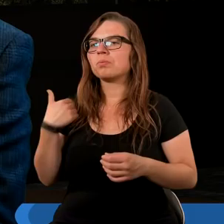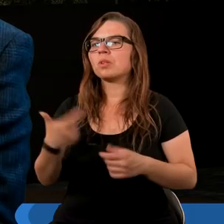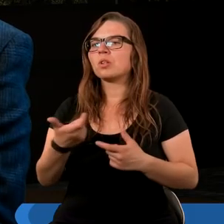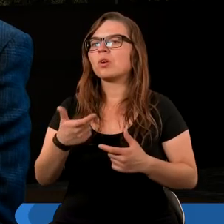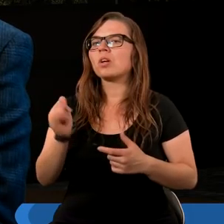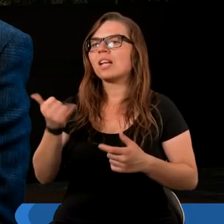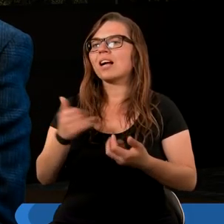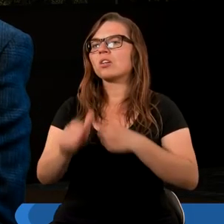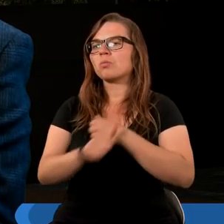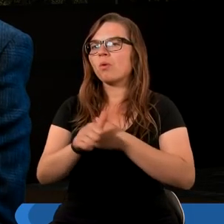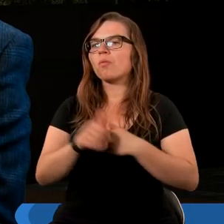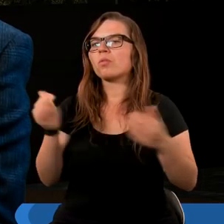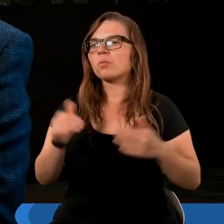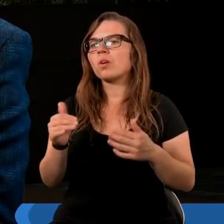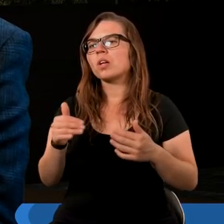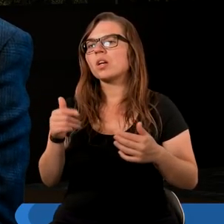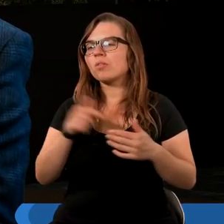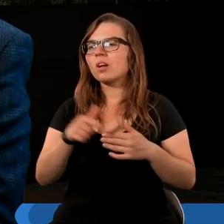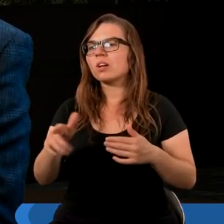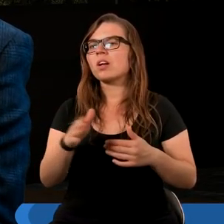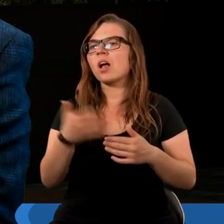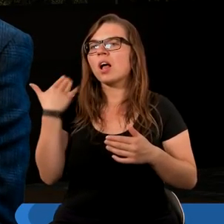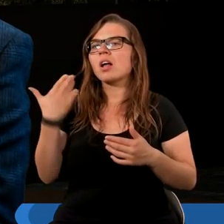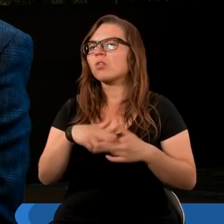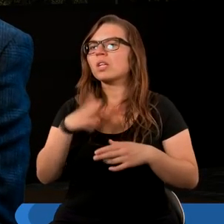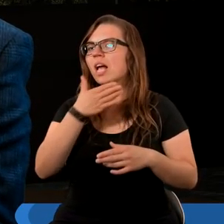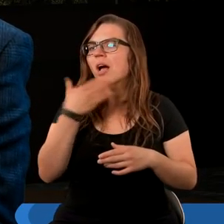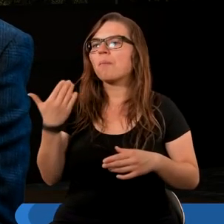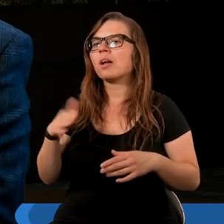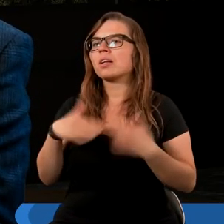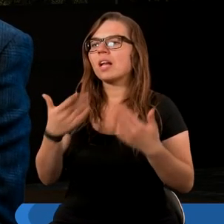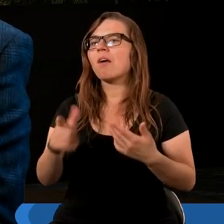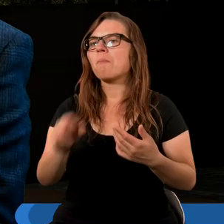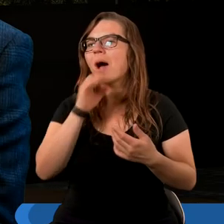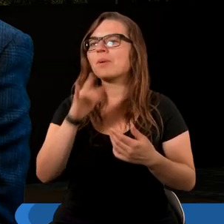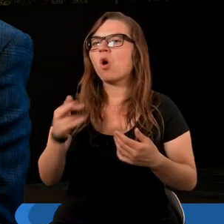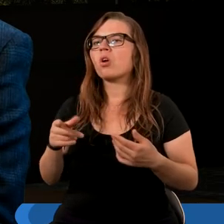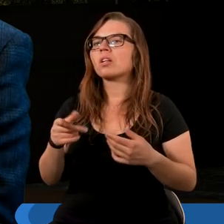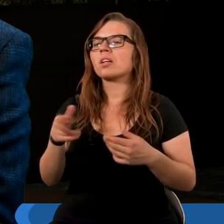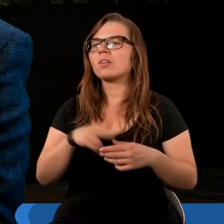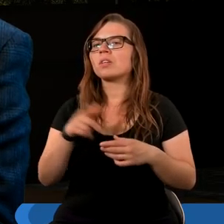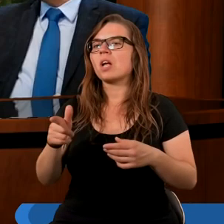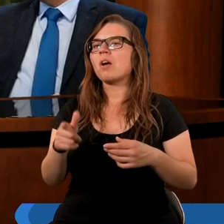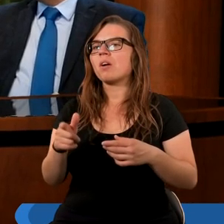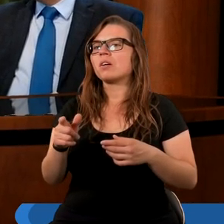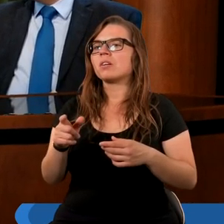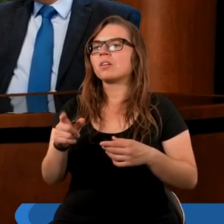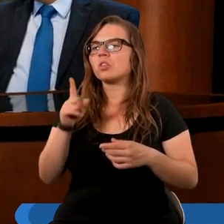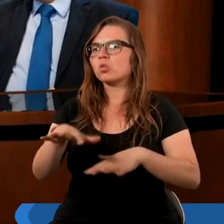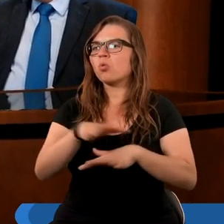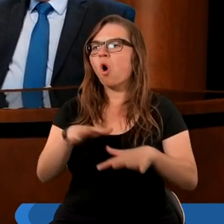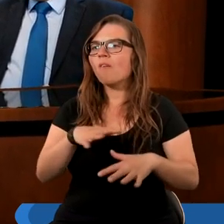i z jakiegoś powodu w Nowym Testamencie, kiedy tamtego Babilonu już nie ma, dalej się o Babilonie mówi, tylko że już chyba w charakterze